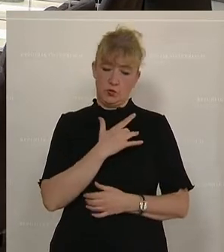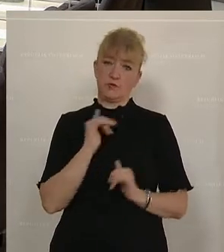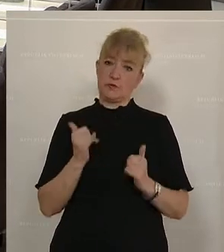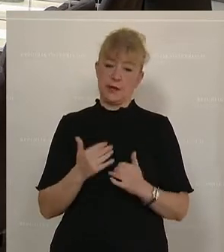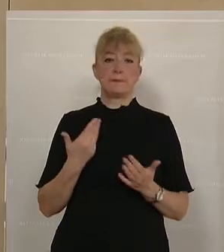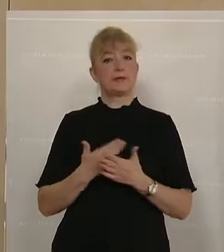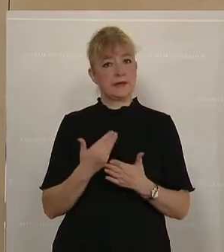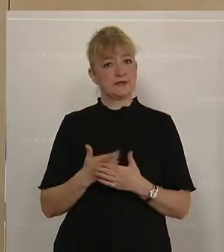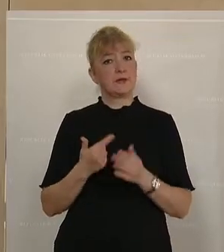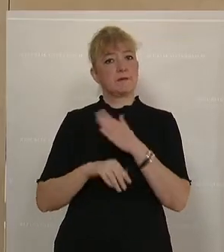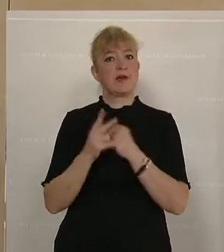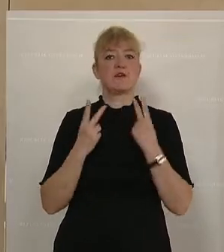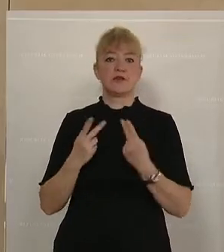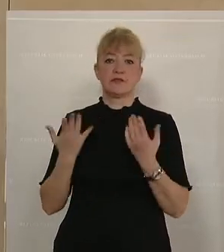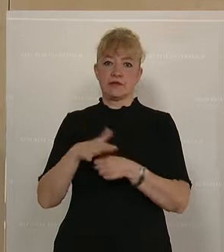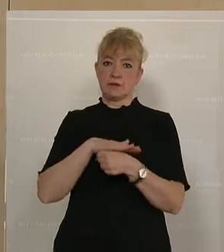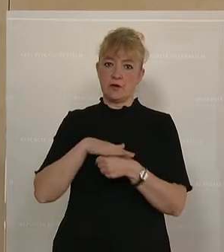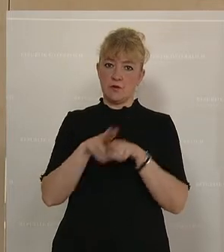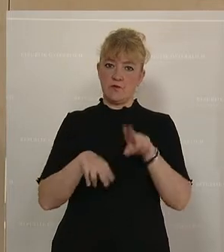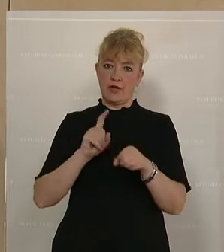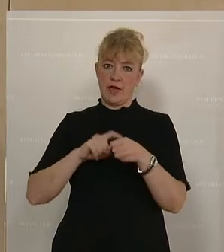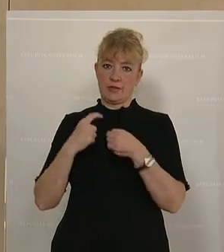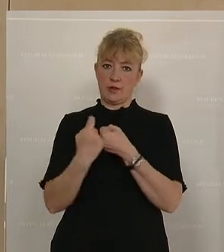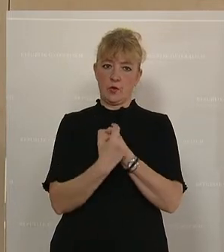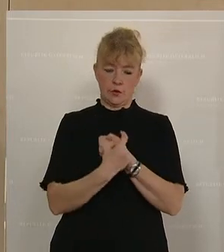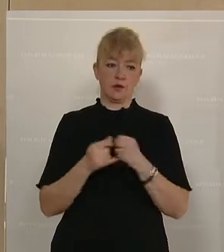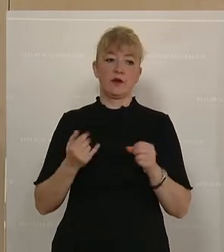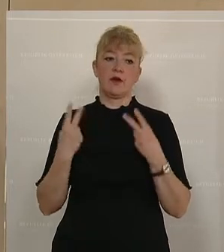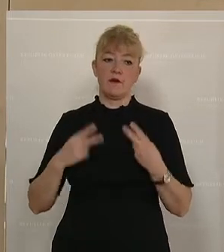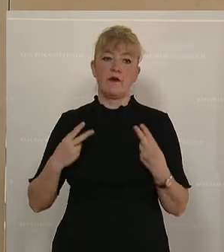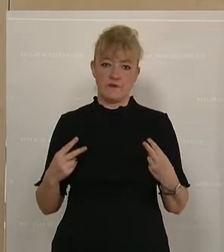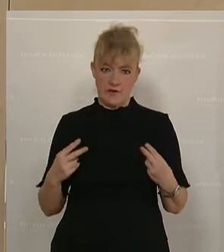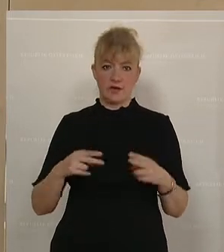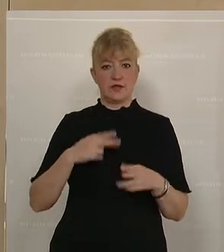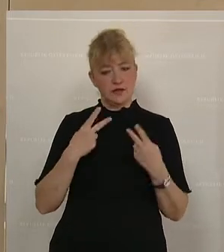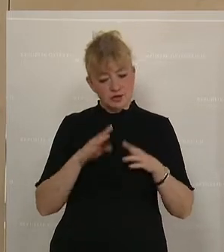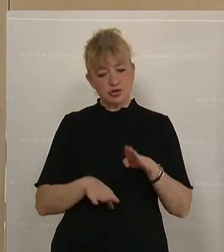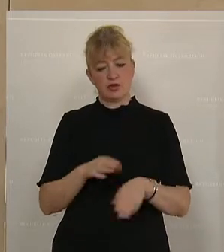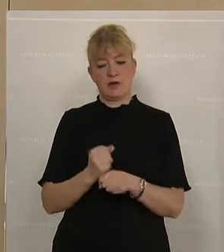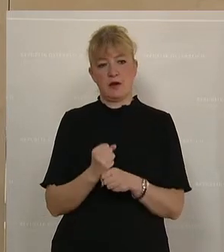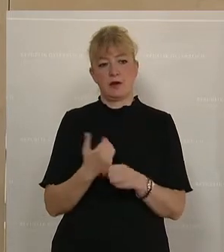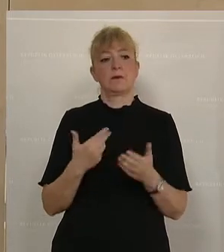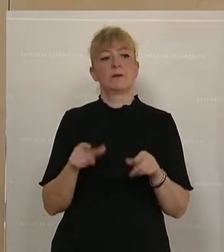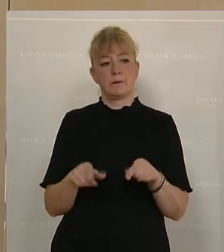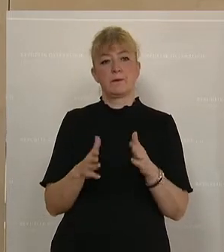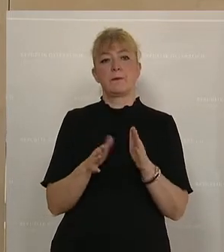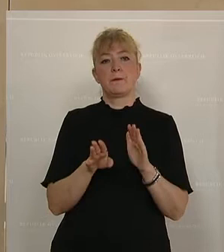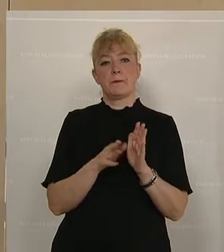Auch deswegen ist es uns so wichtig, dass wir im Bereich der pflegenden Angehörigen weitere wichtige Schritte setzen, wie zum Beispiel diesen